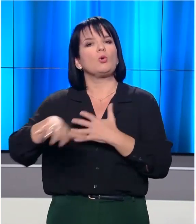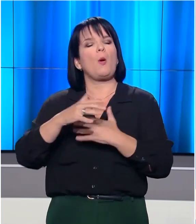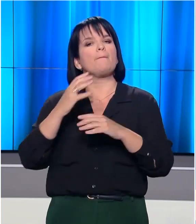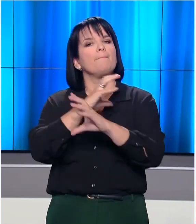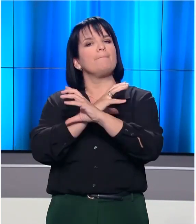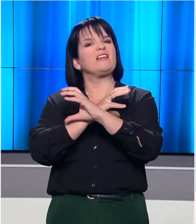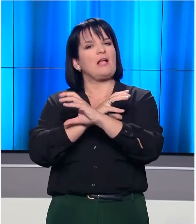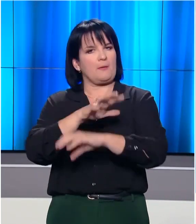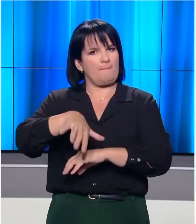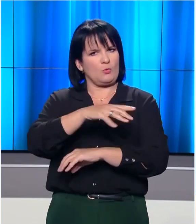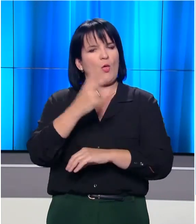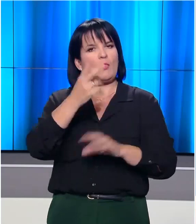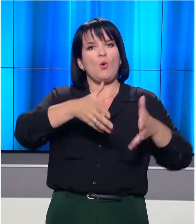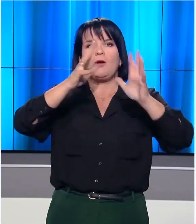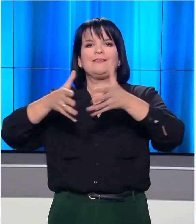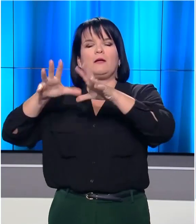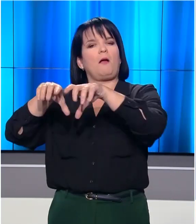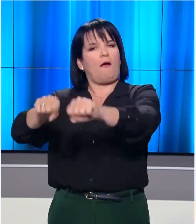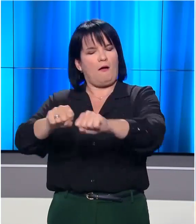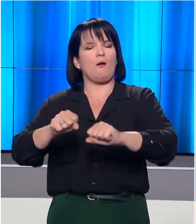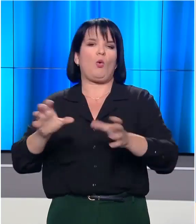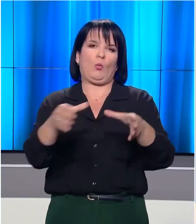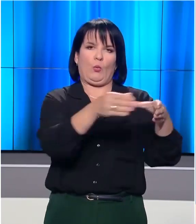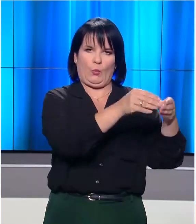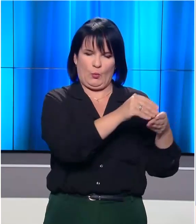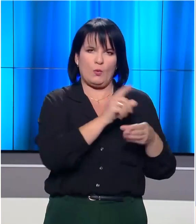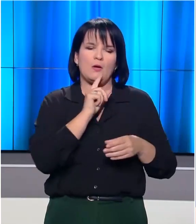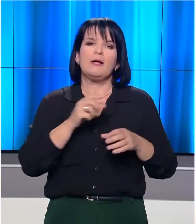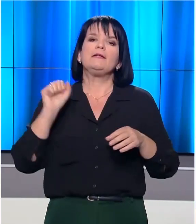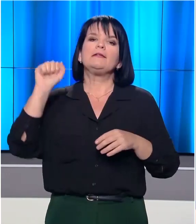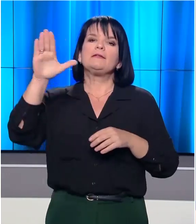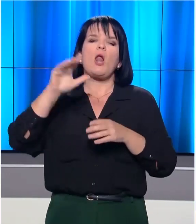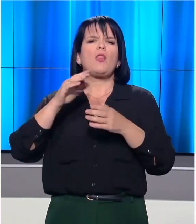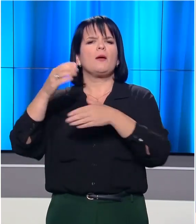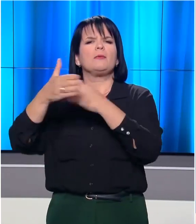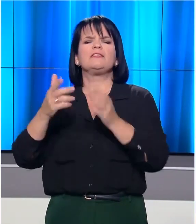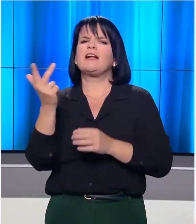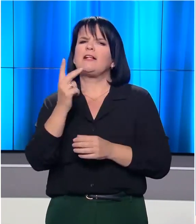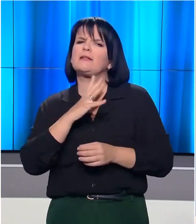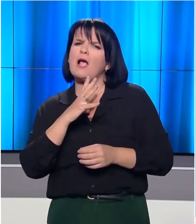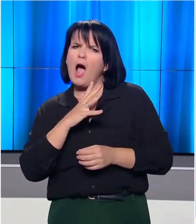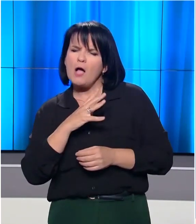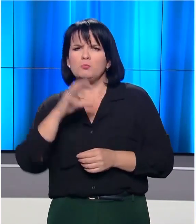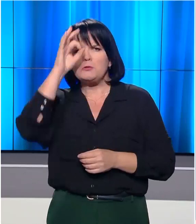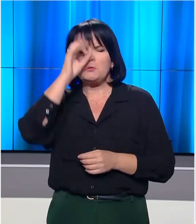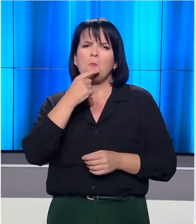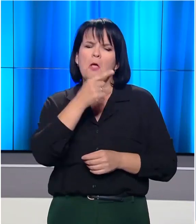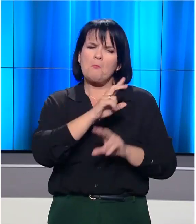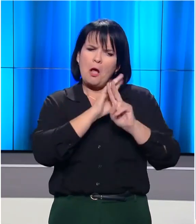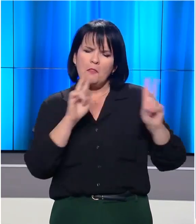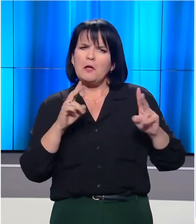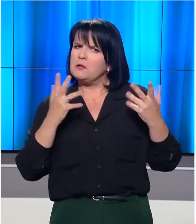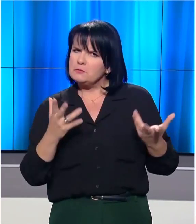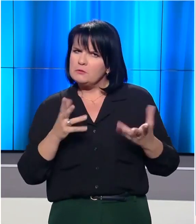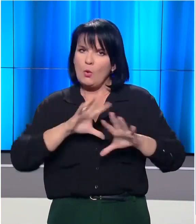εξάρχεια για την εκένωση 2 υποκατάληψη κτηρίων. Στο τμήμα αλλουδαπών προσήχθησαν 33 άτομα, ενώ η αστυνομία ξεκαθαρίζει